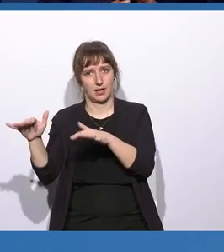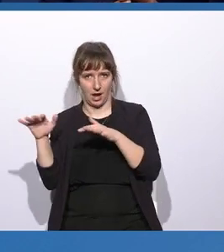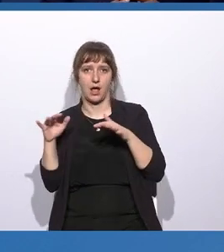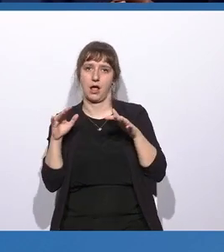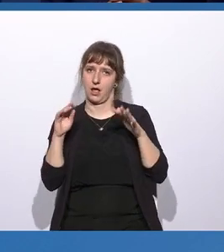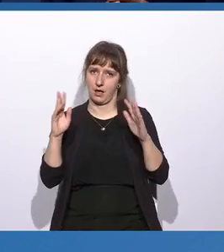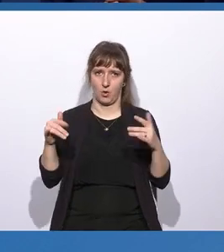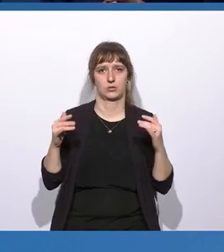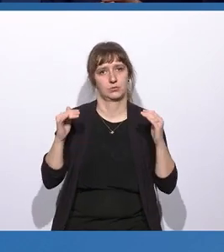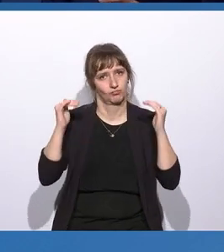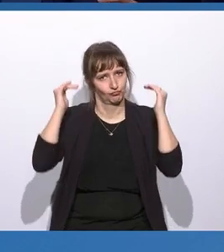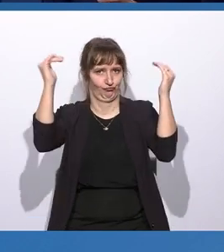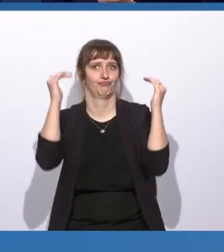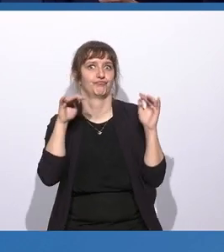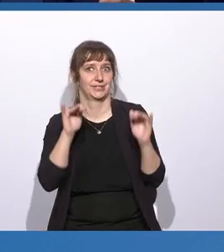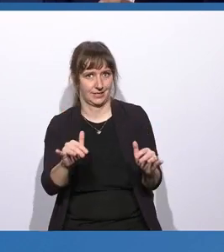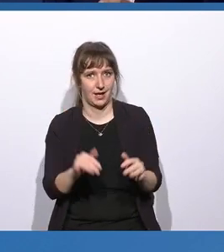stark ausgeprägt ist.